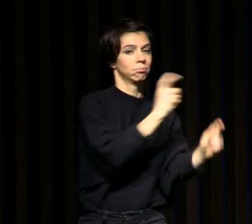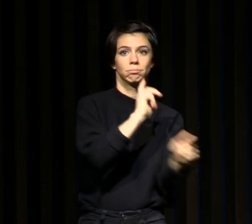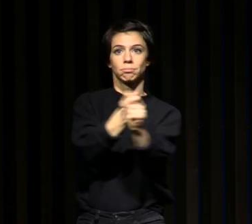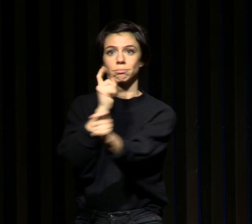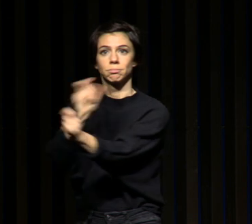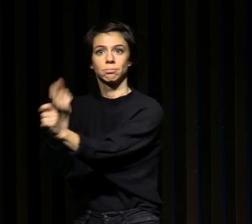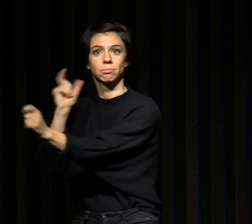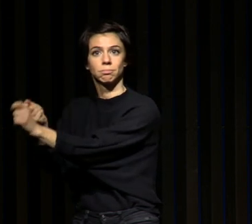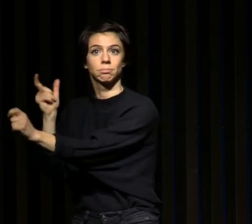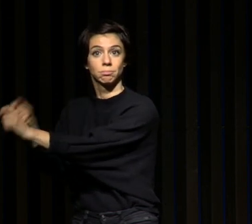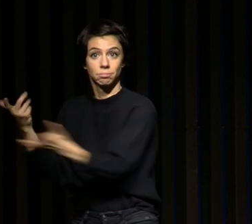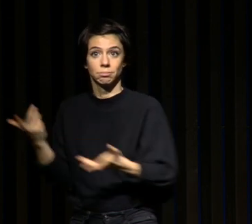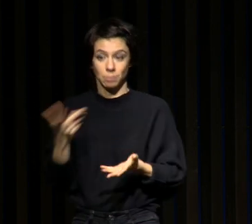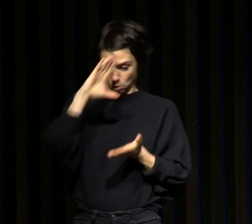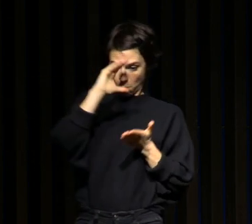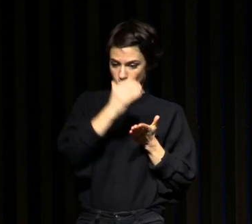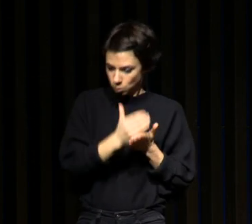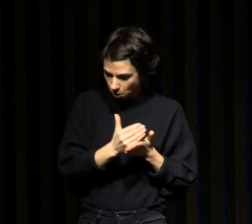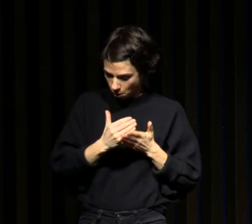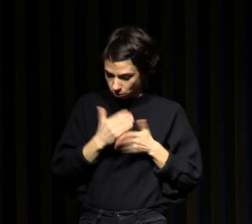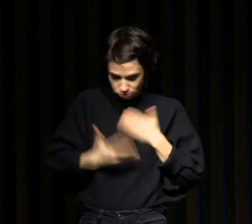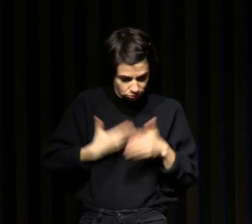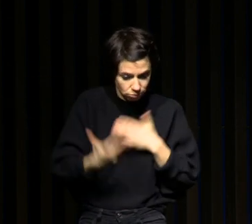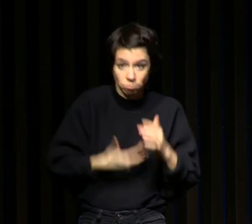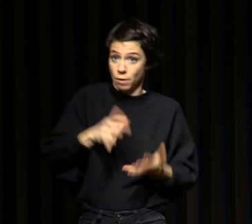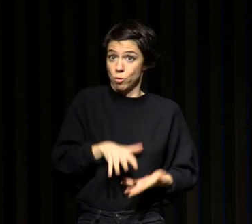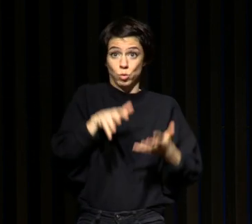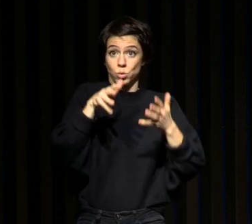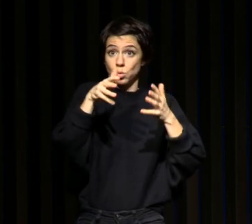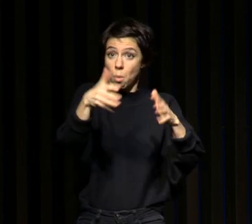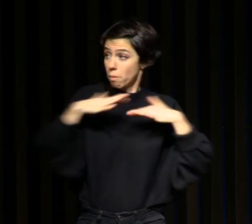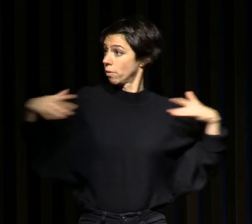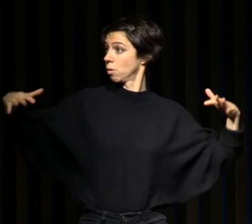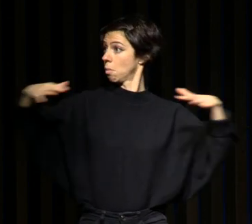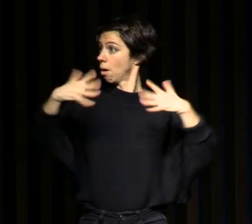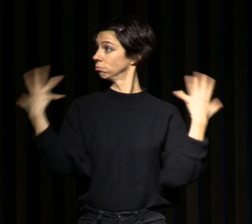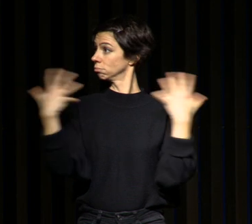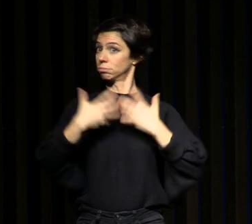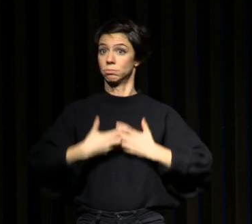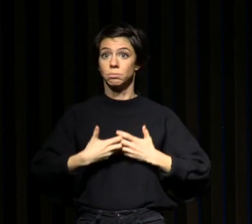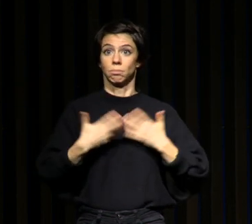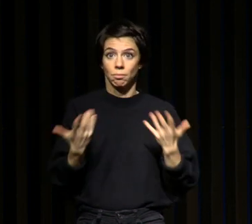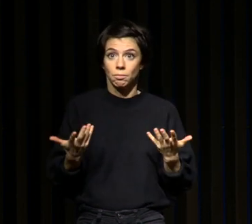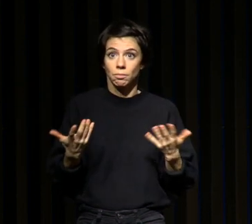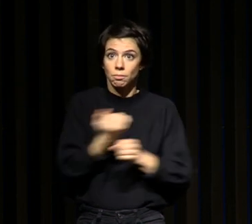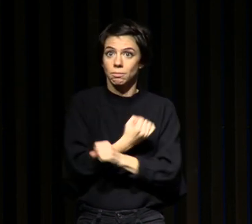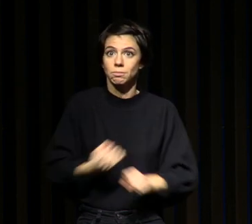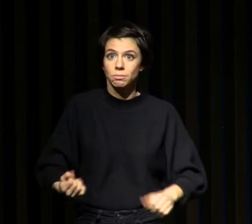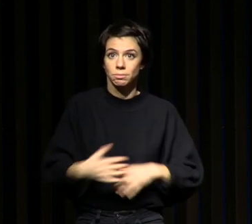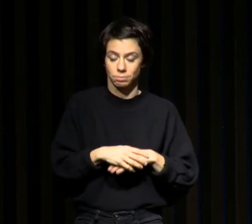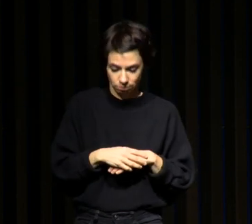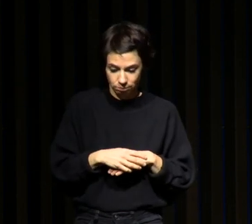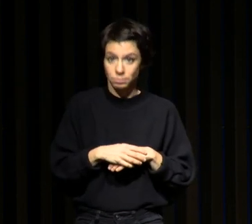pour vous permettre de continuer à évoluer naturellement dans votre environnement, mais également de pouvoir